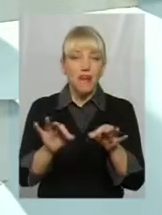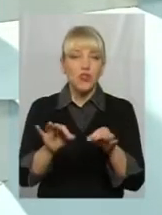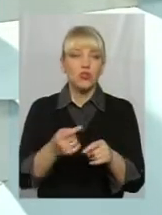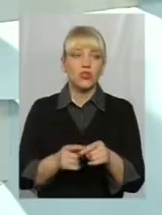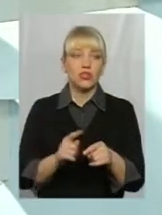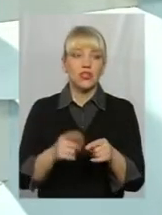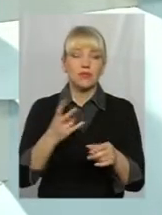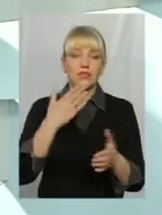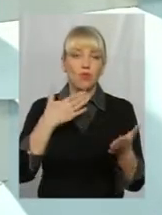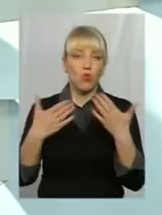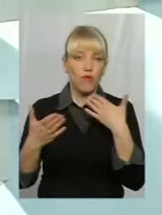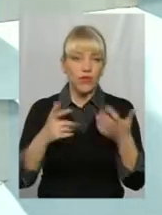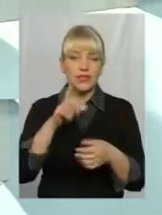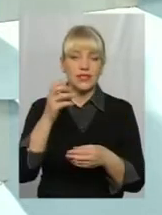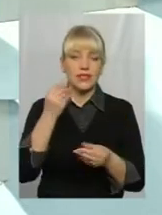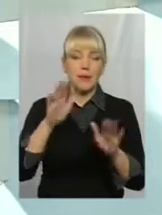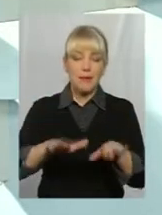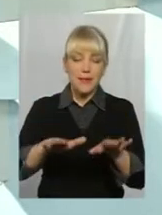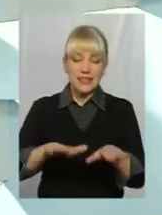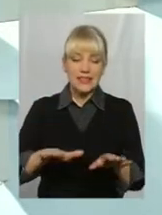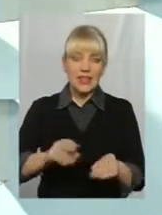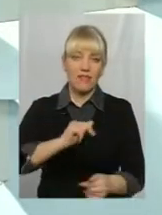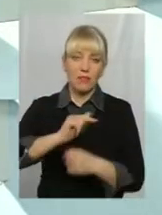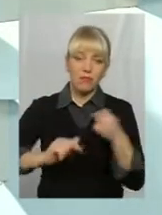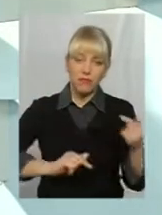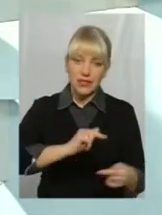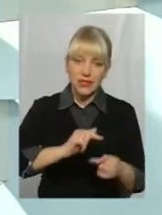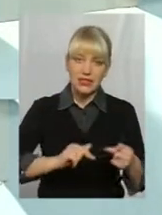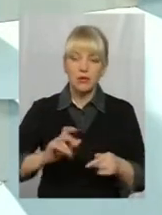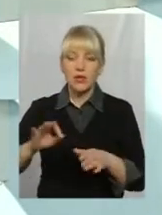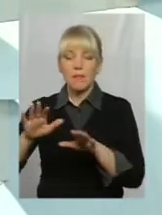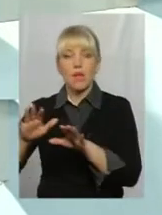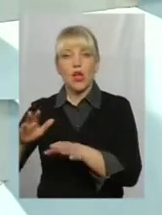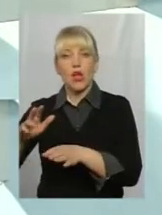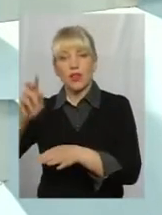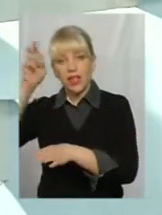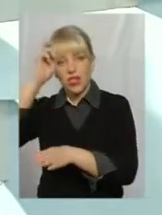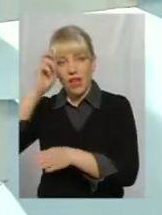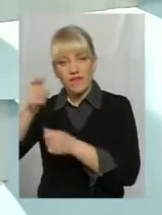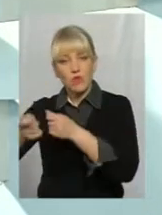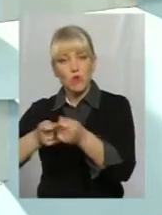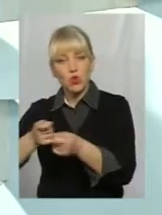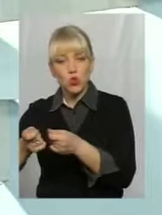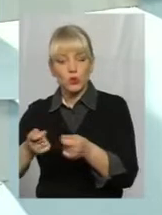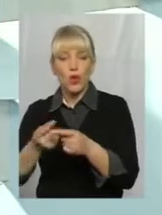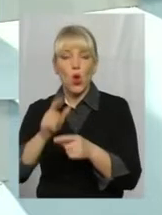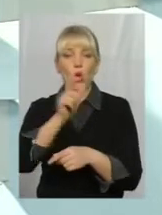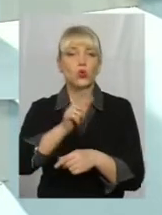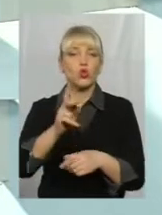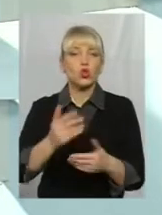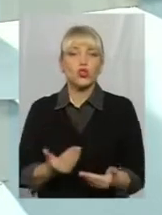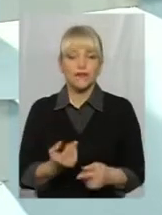місцевим бізнесом, з місцевою громадськістю, з державними службовцями, з тими людьми, які проживають на їхній